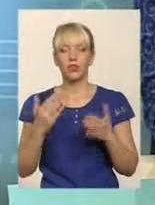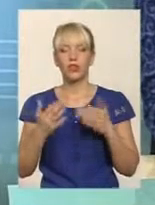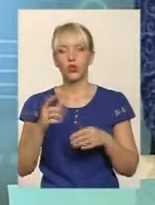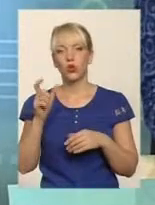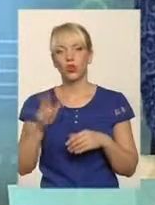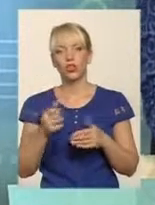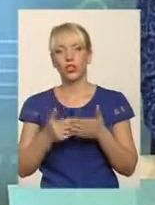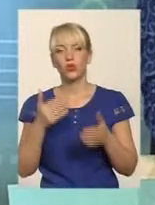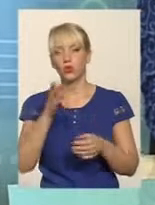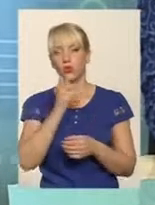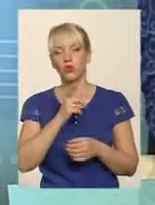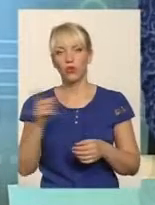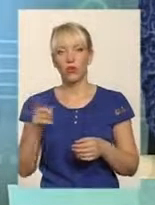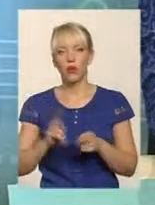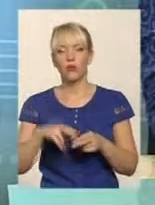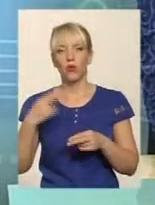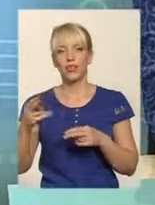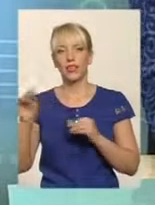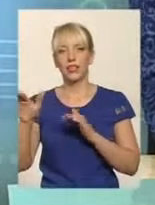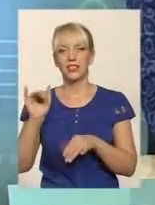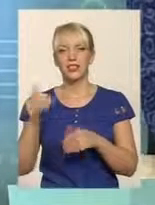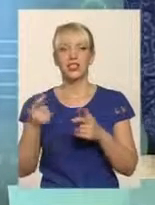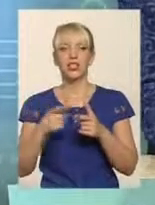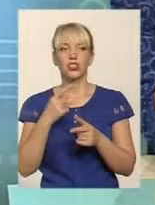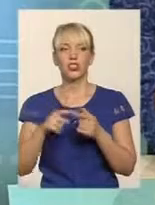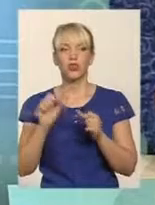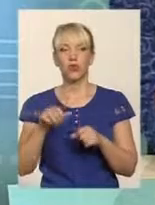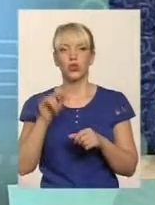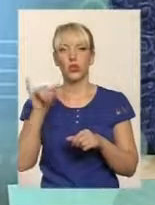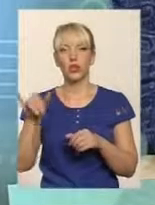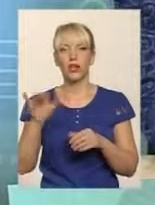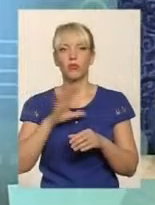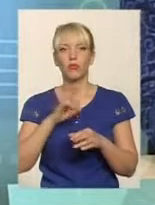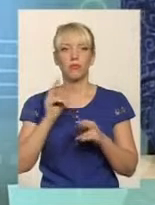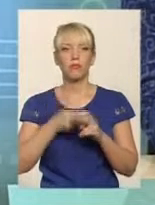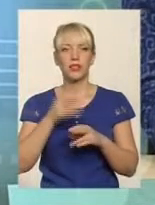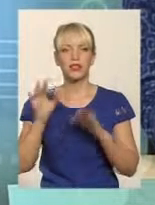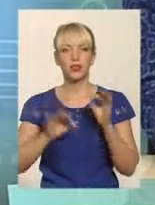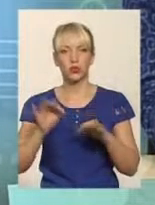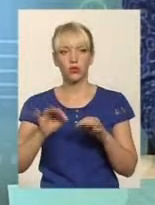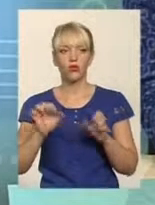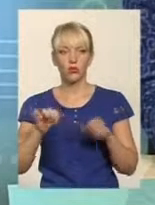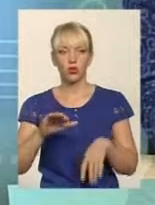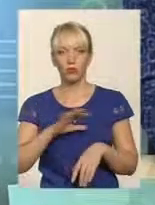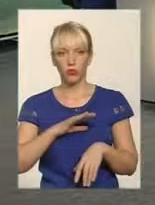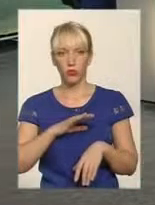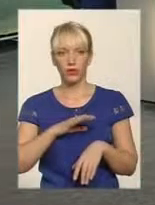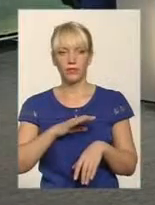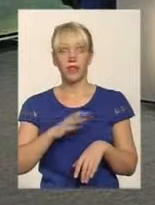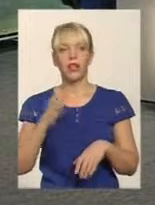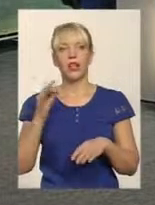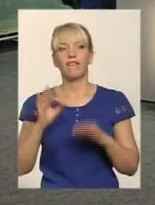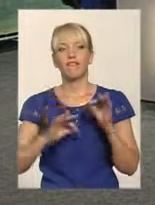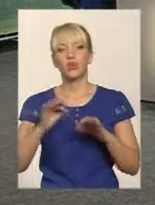достроково погасила кредит, чи може він в неї вийти безвідсотковий взагалі? Звичайно, може, тому що